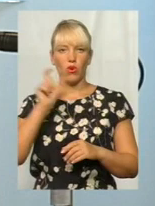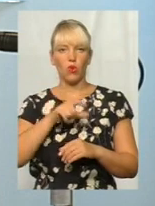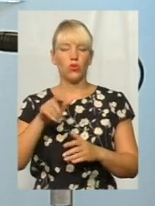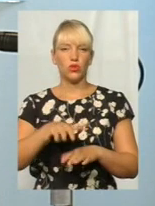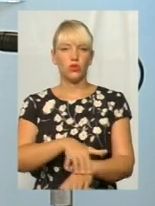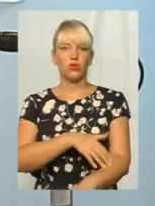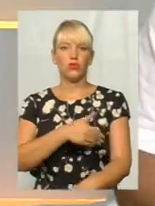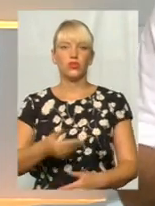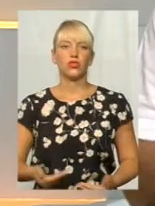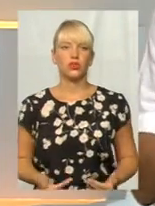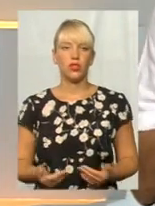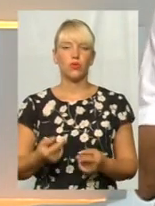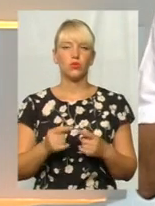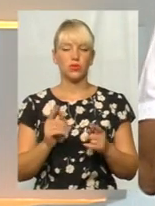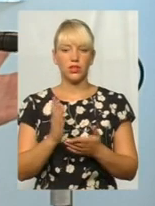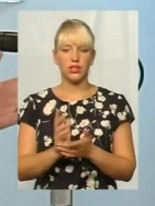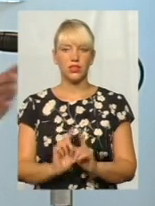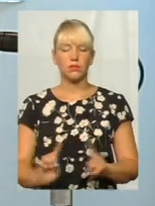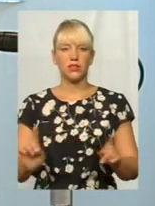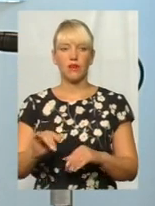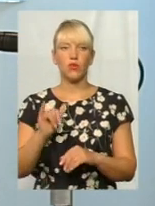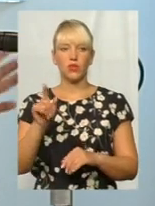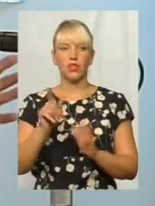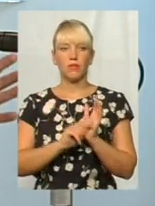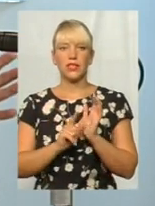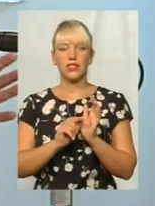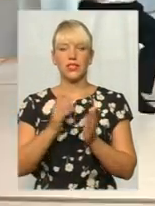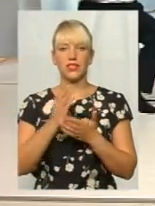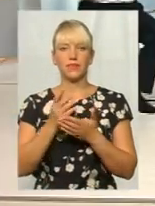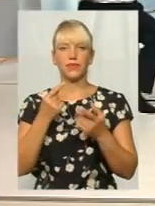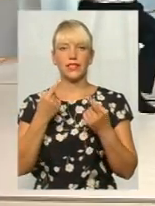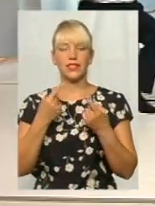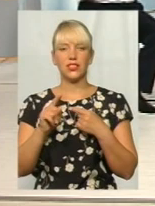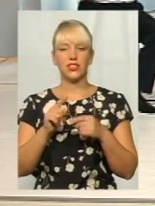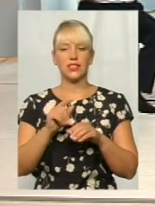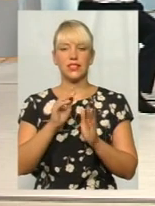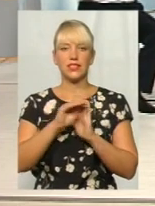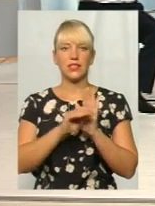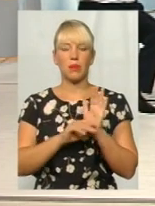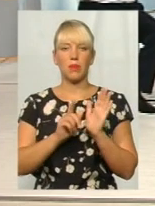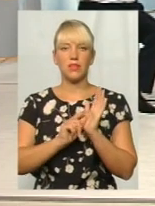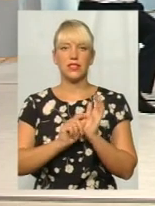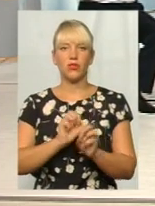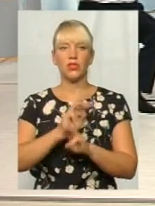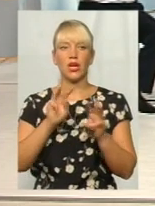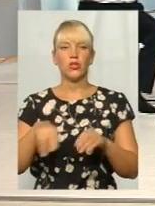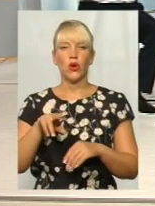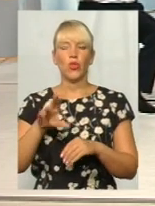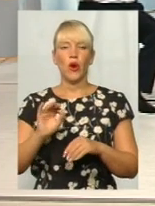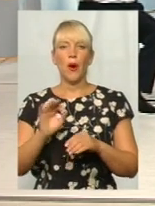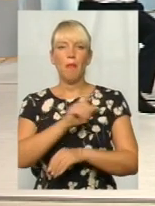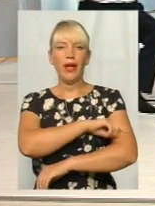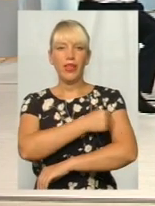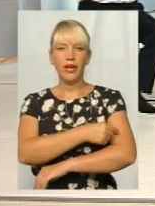знову певна специфіка. І інша система пенсійної забезпечення? Які, скажемо, які, щодо медичної, ви